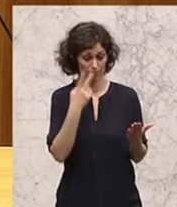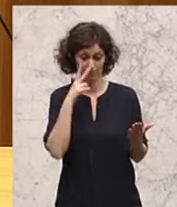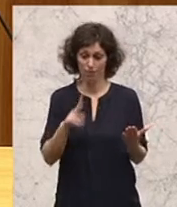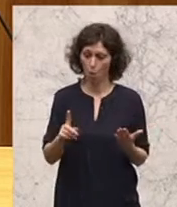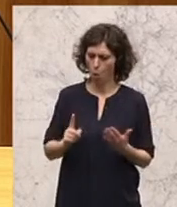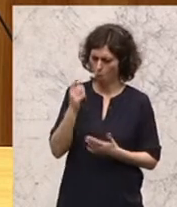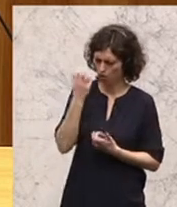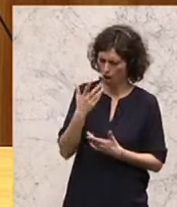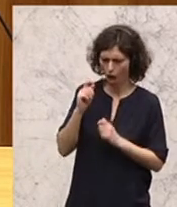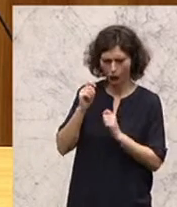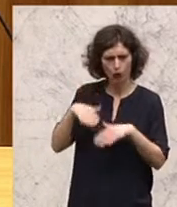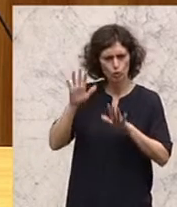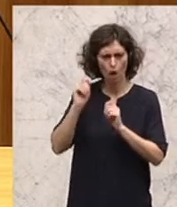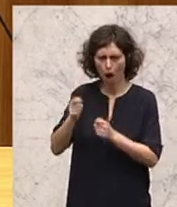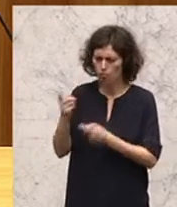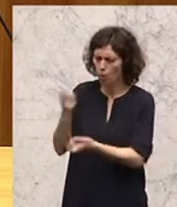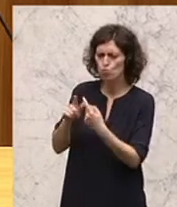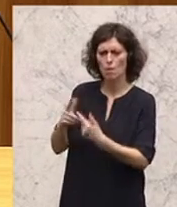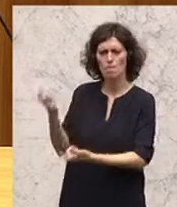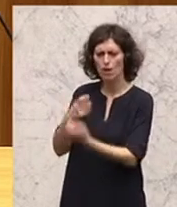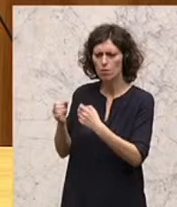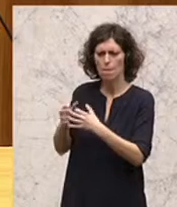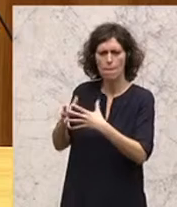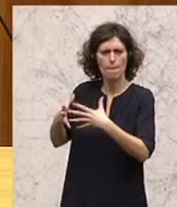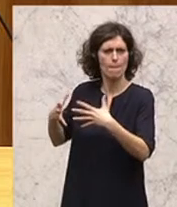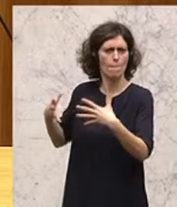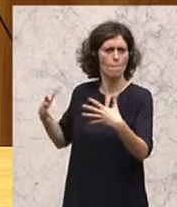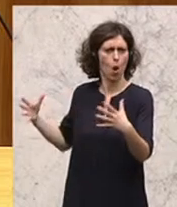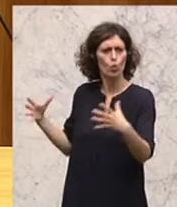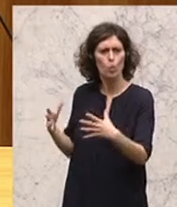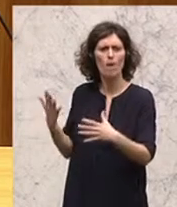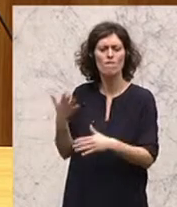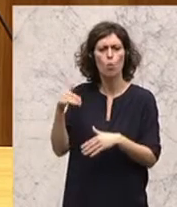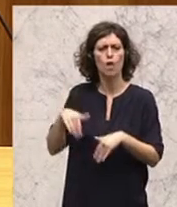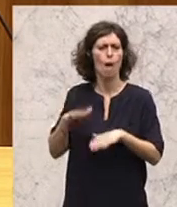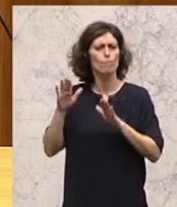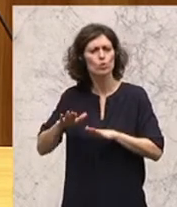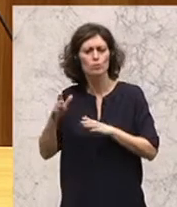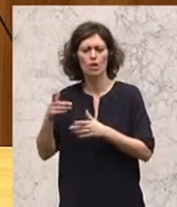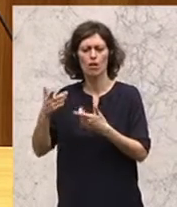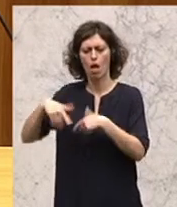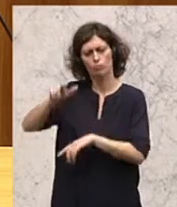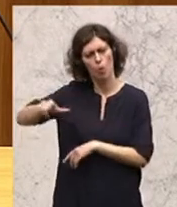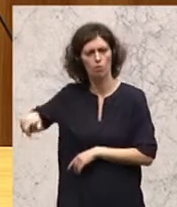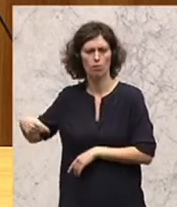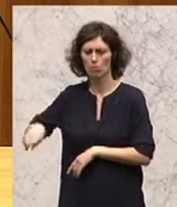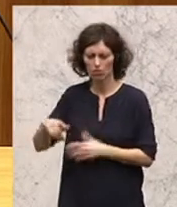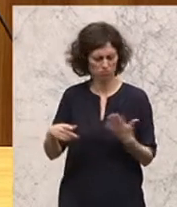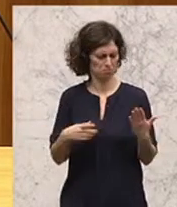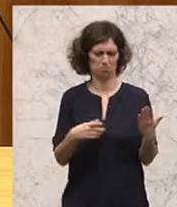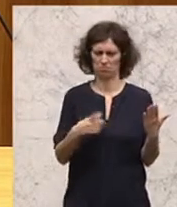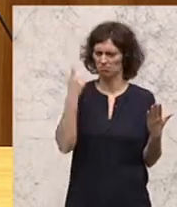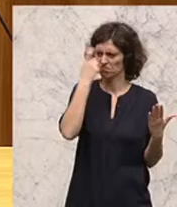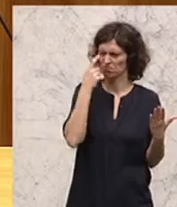Asylantragsteller. Migranten und der stetig wachsenden Gruppe unserer muslimischen Landsleute nämlich nicht nachvollziehbar.